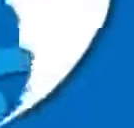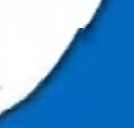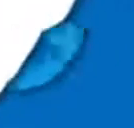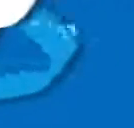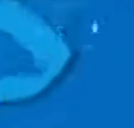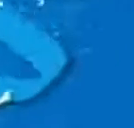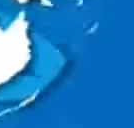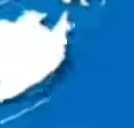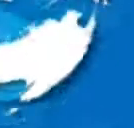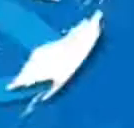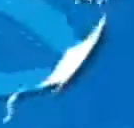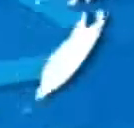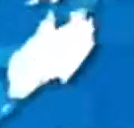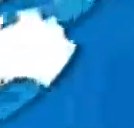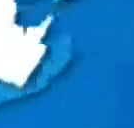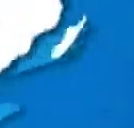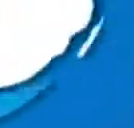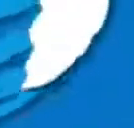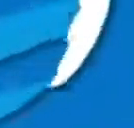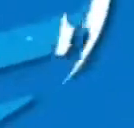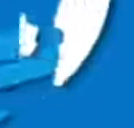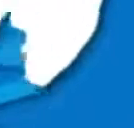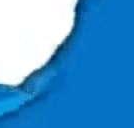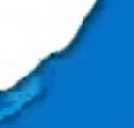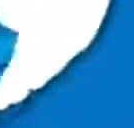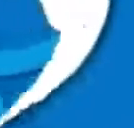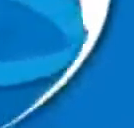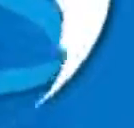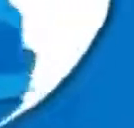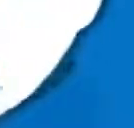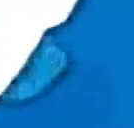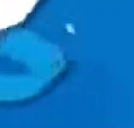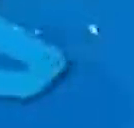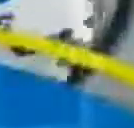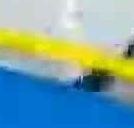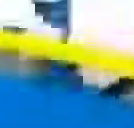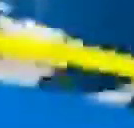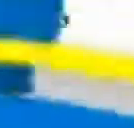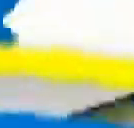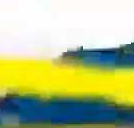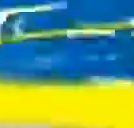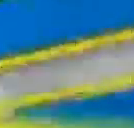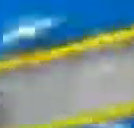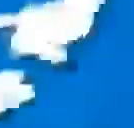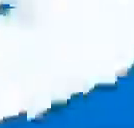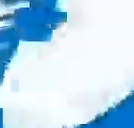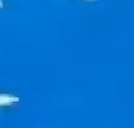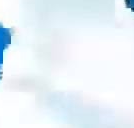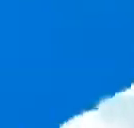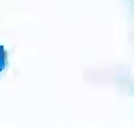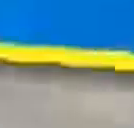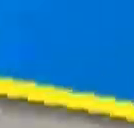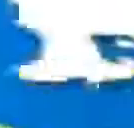hatimee yanga ya onamwezi ya pata ushindi wa kwanza ligiku kumwaka huu. Wasumaji wako siku huu ni Anna